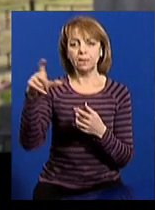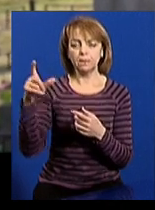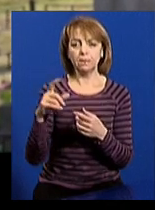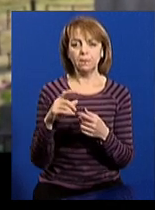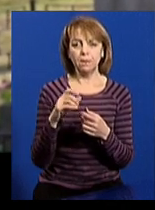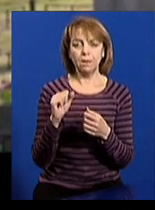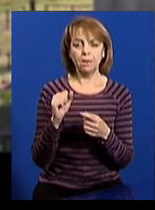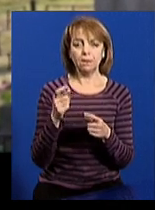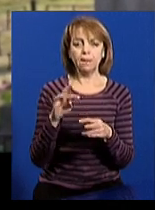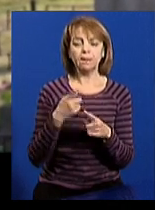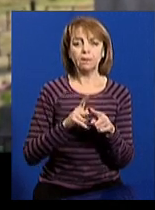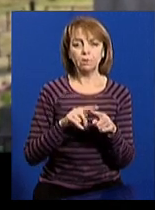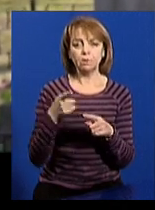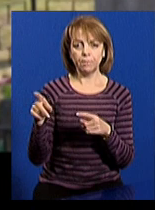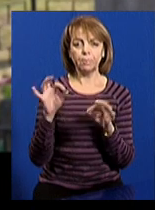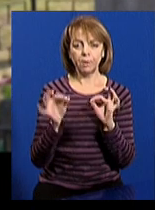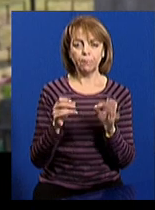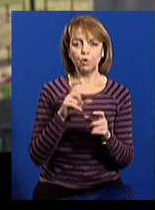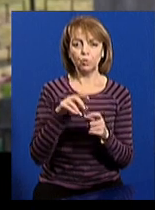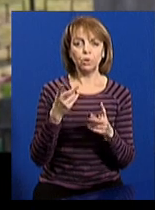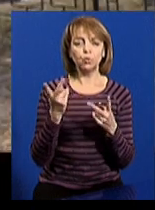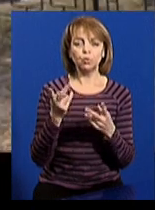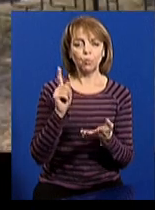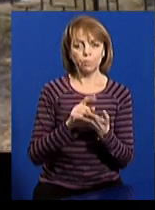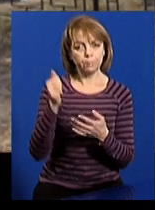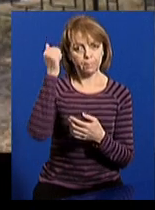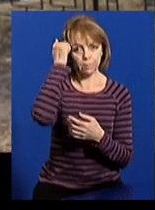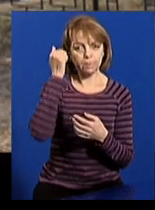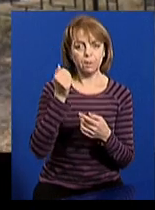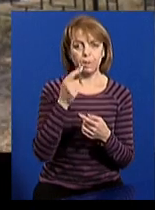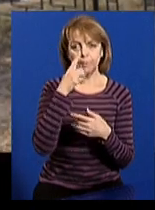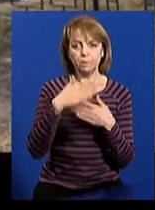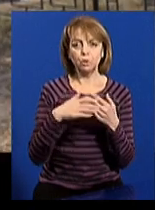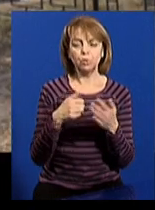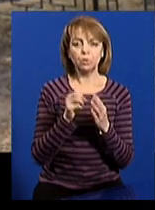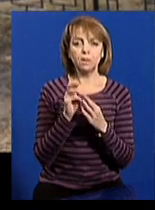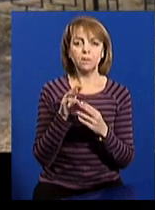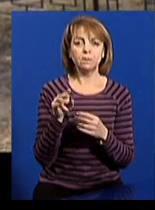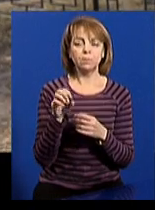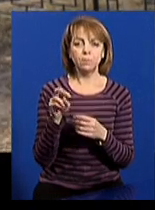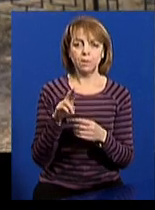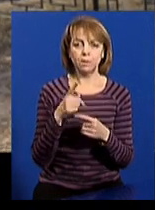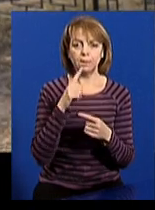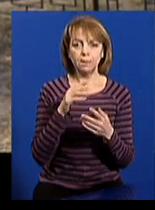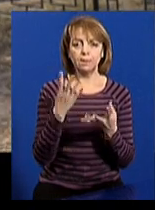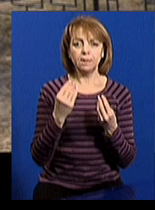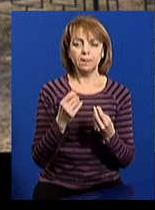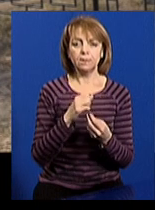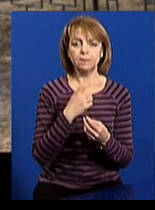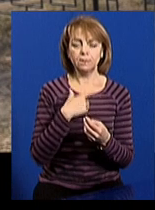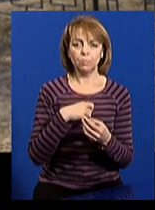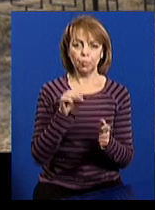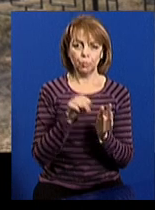а для яких це справді люди, яких варто пам'ятати. Ближче до 13 травня, це день самогубства Миколи